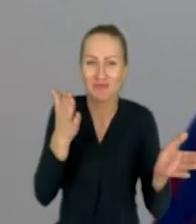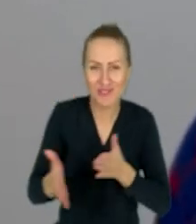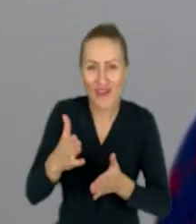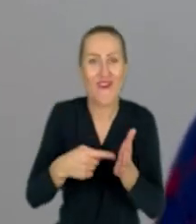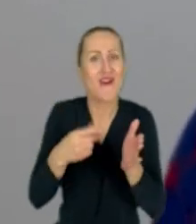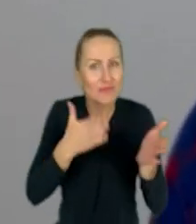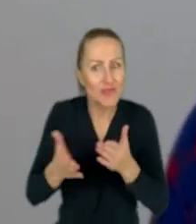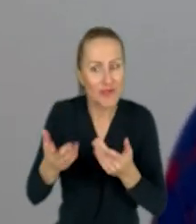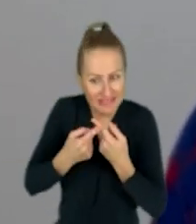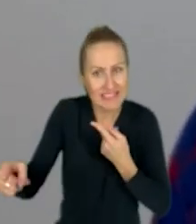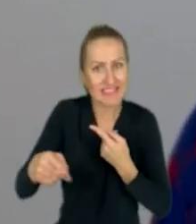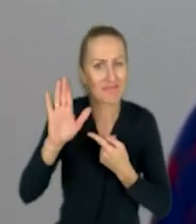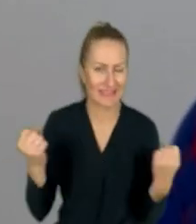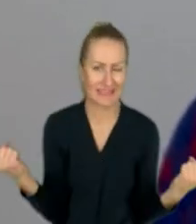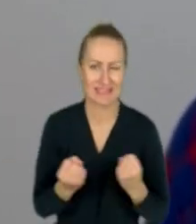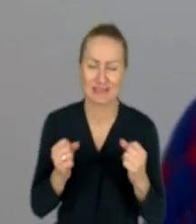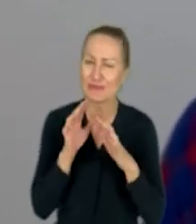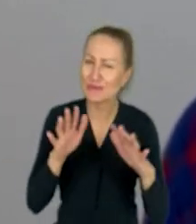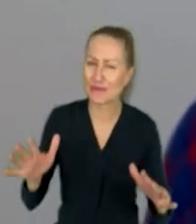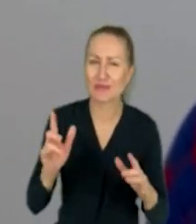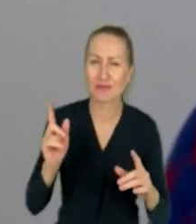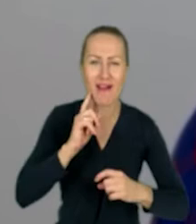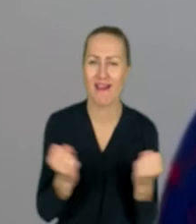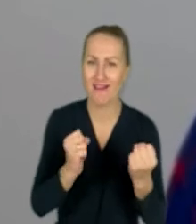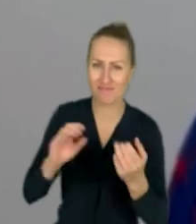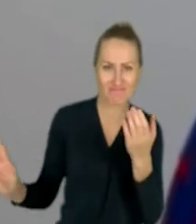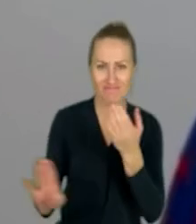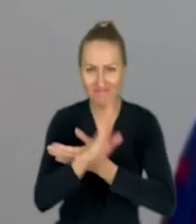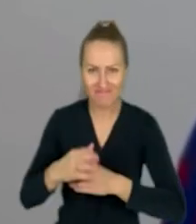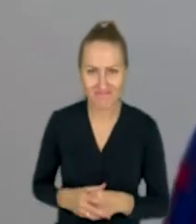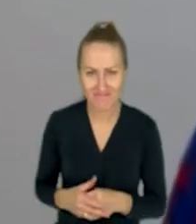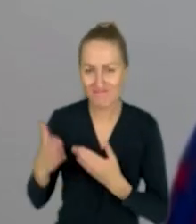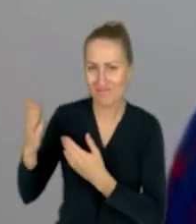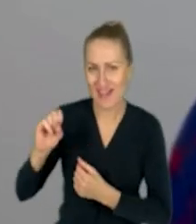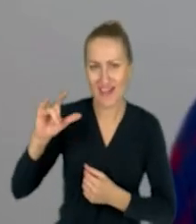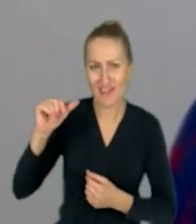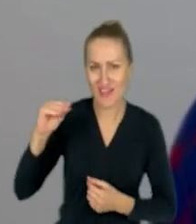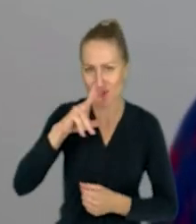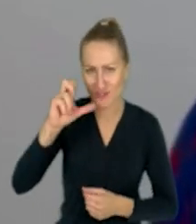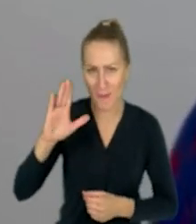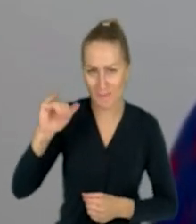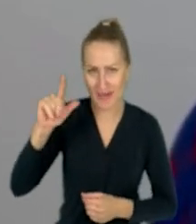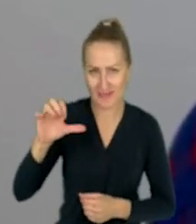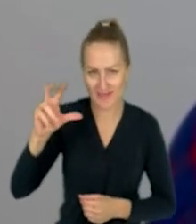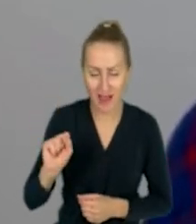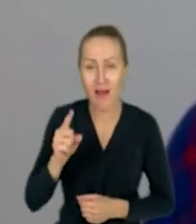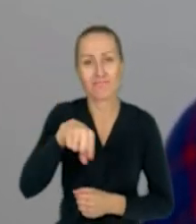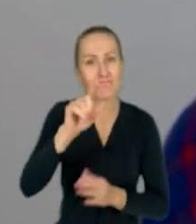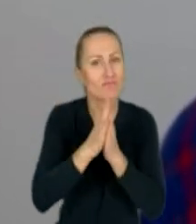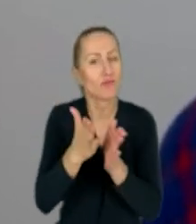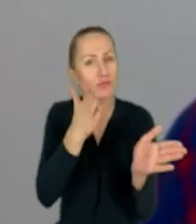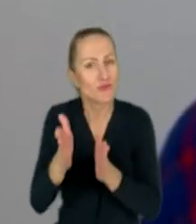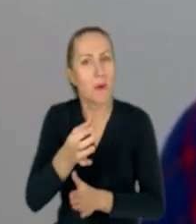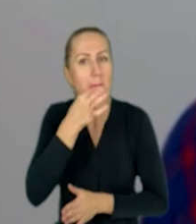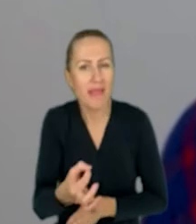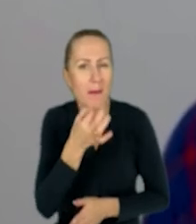bardzo, bardzo mięsiste i angażujące wystąpienie Agnieszki Bilskiej. Szykujcie pytania i